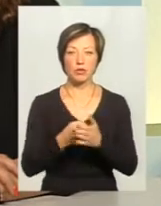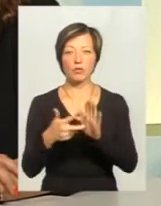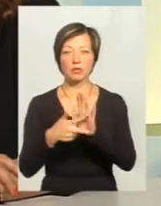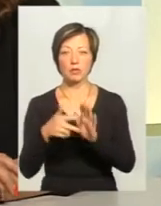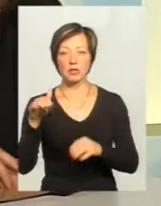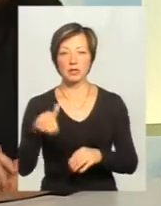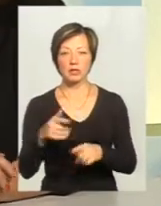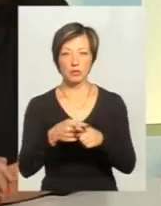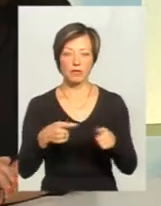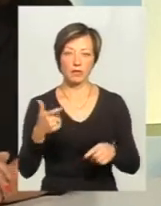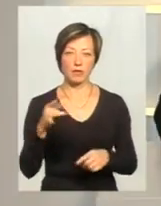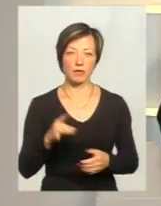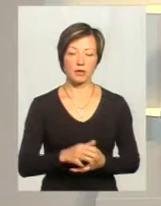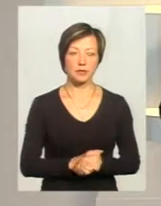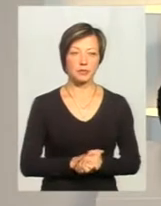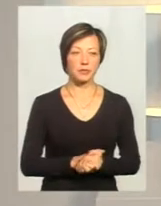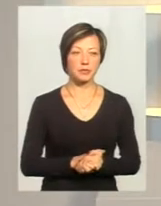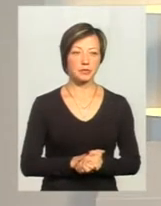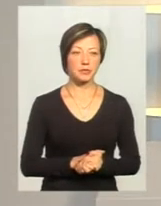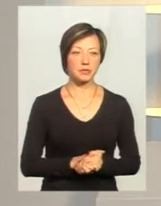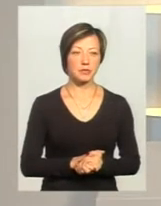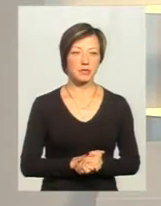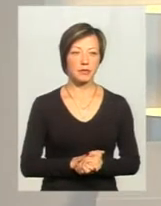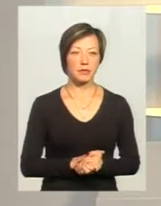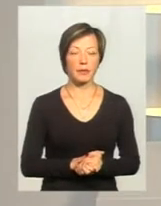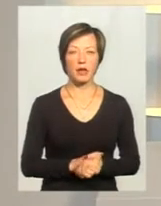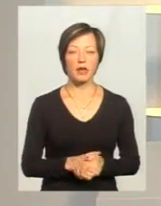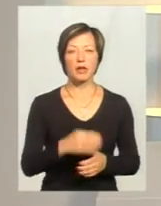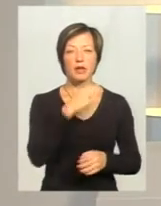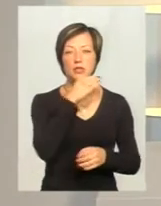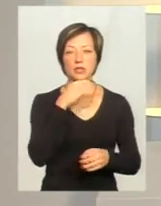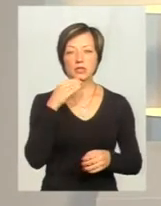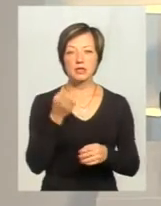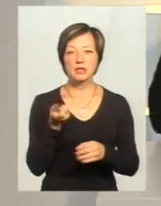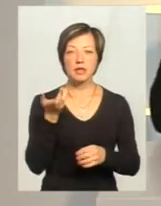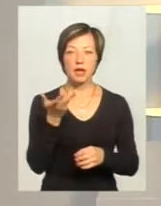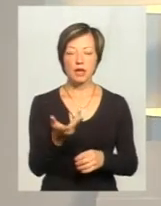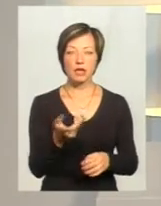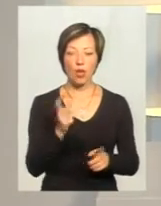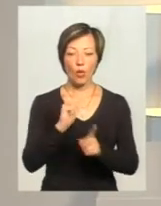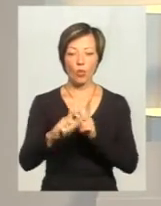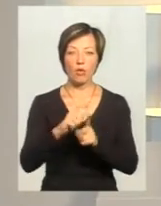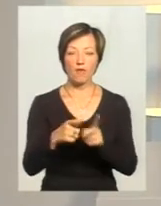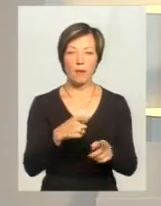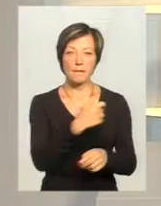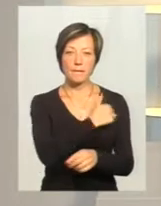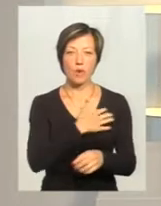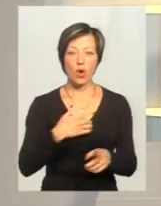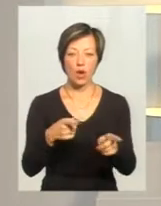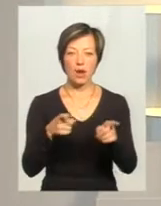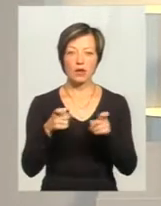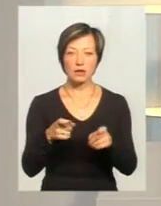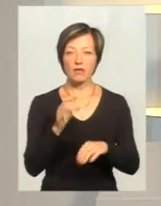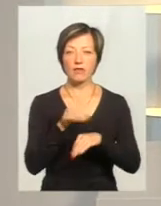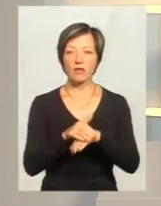гривень. Зрозуміло. Численні кольові поранення були у собаки, яку виявили на проїжджій частині в